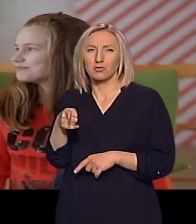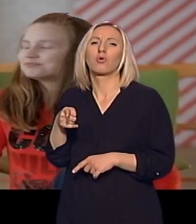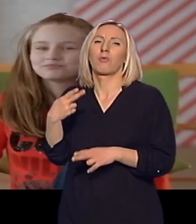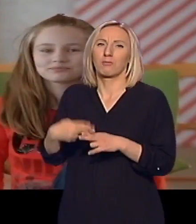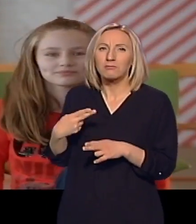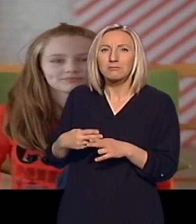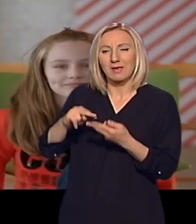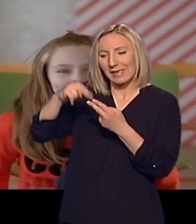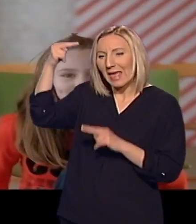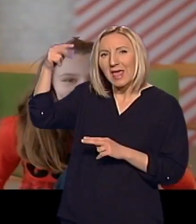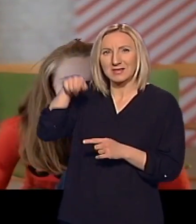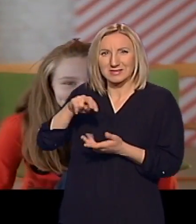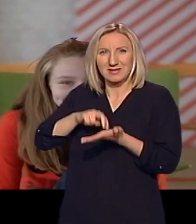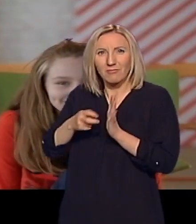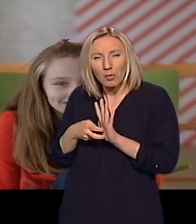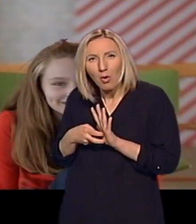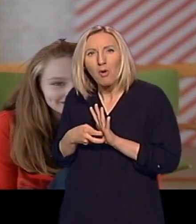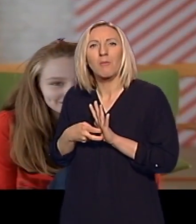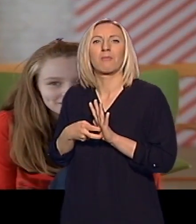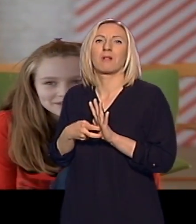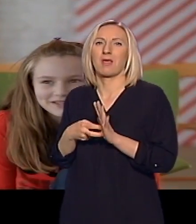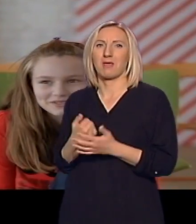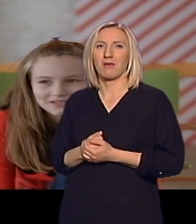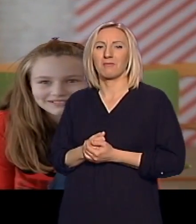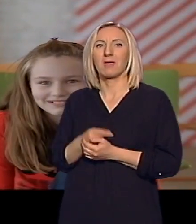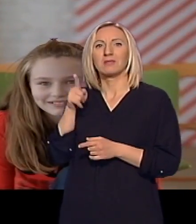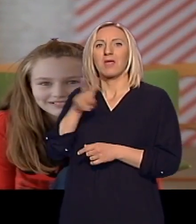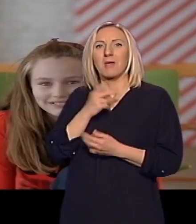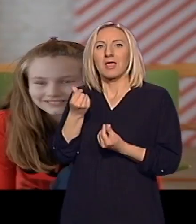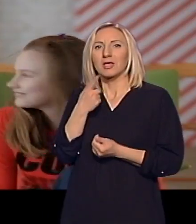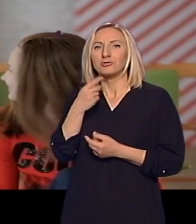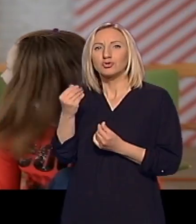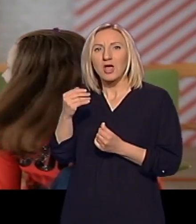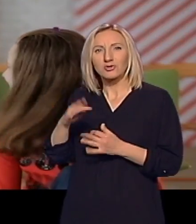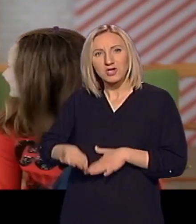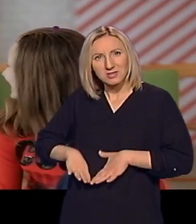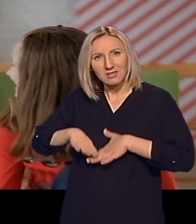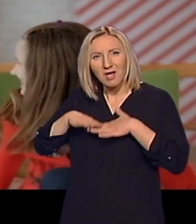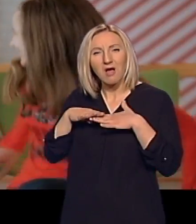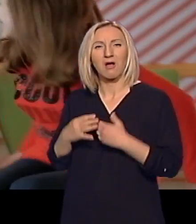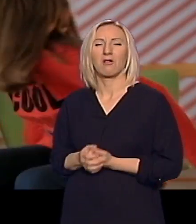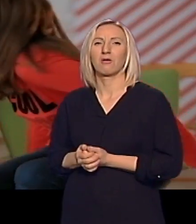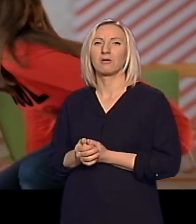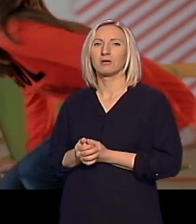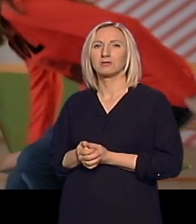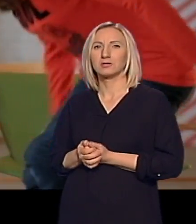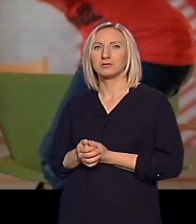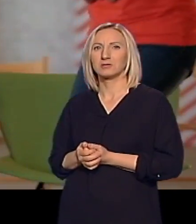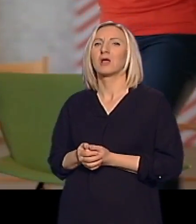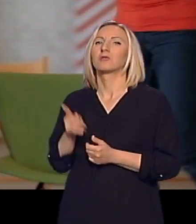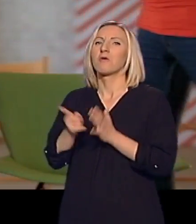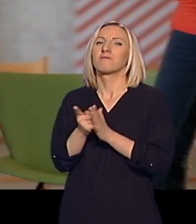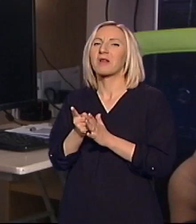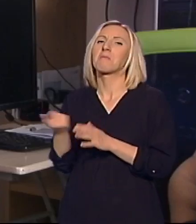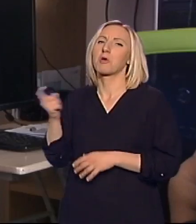i da postoji genetski problem koji to izaziva i da se talože neki šećer i tako dalje, tako dalje. Prosto je to vremenom